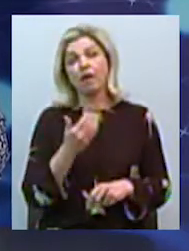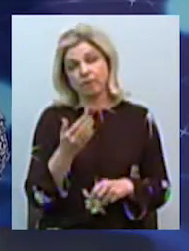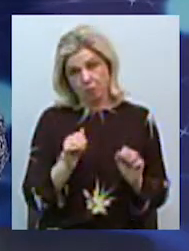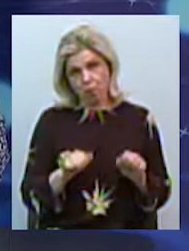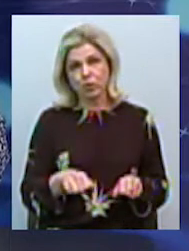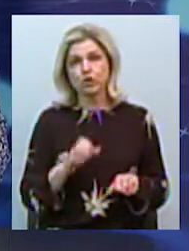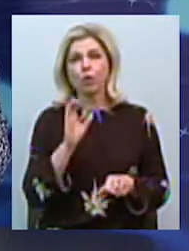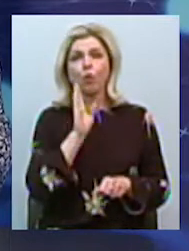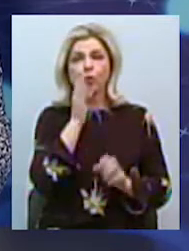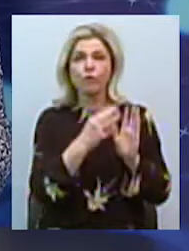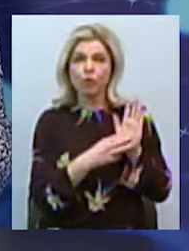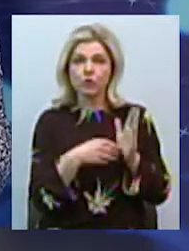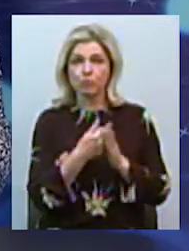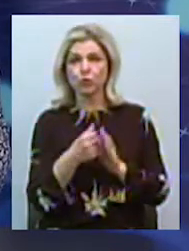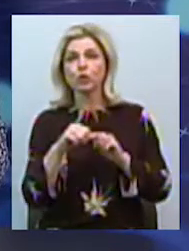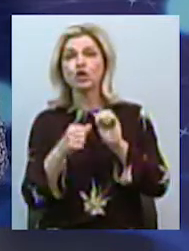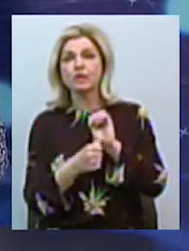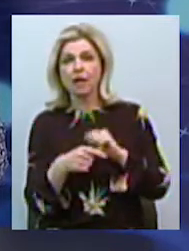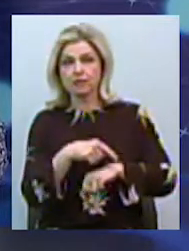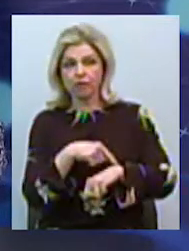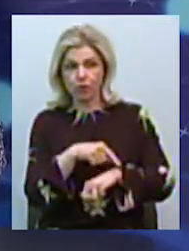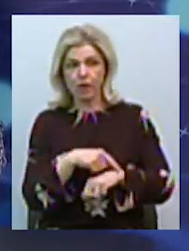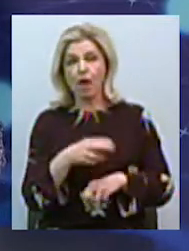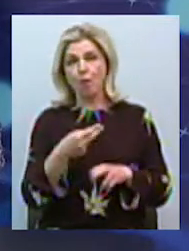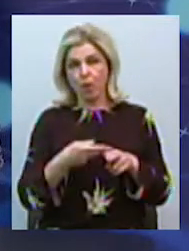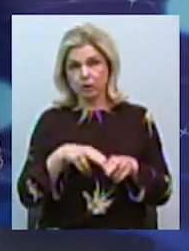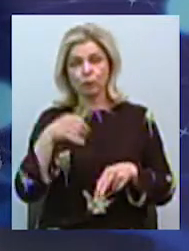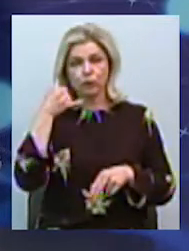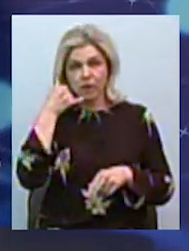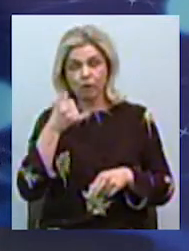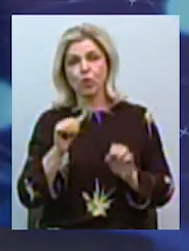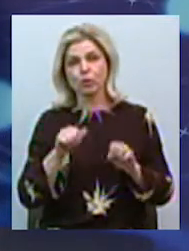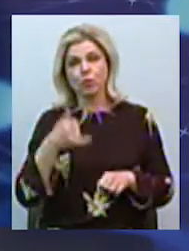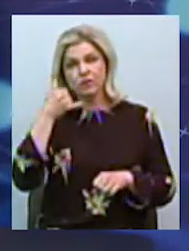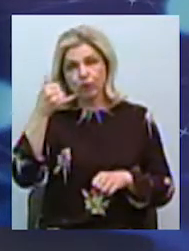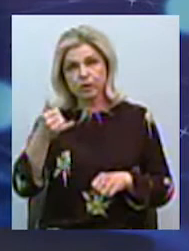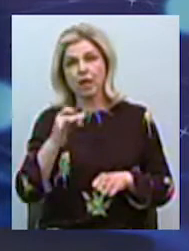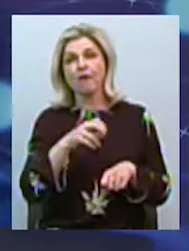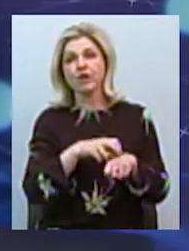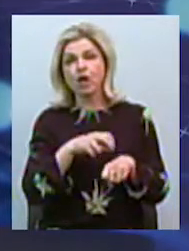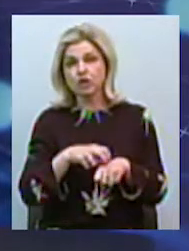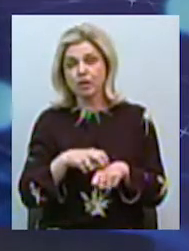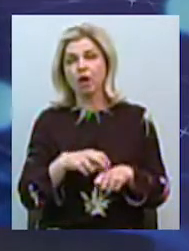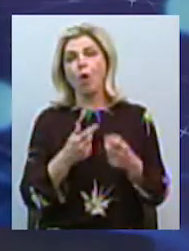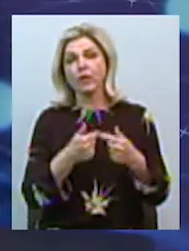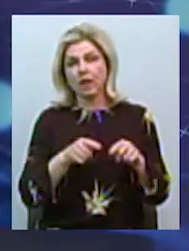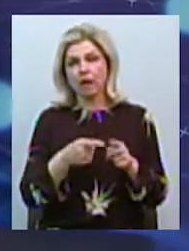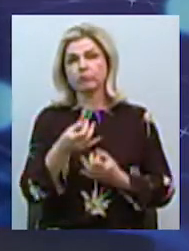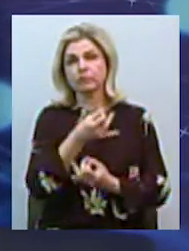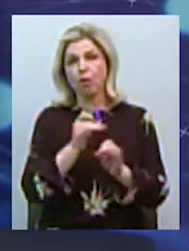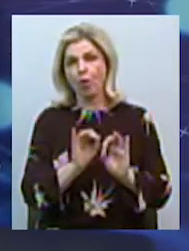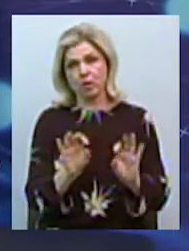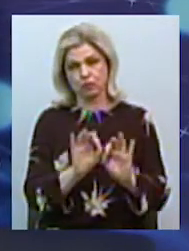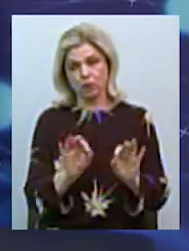з 8 до 16, 4109-24, звідти на телефон нашого отделення. Врачі отделення проконсультирують,